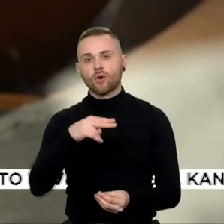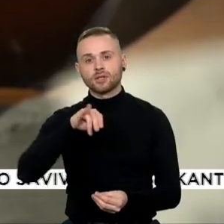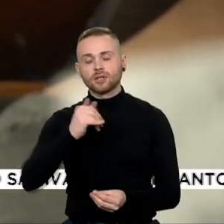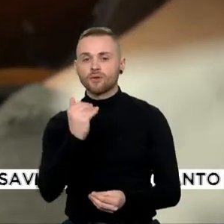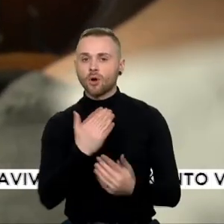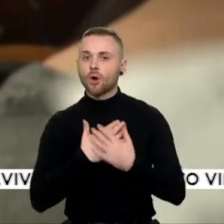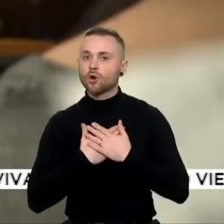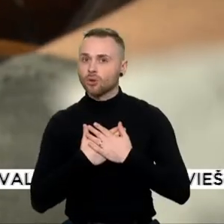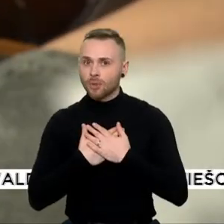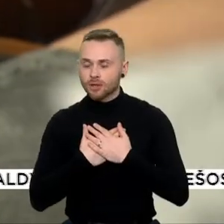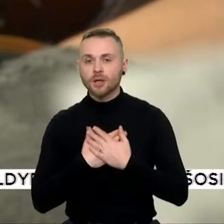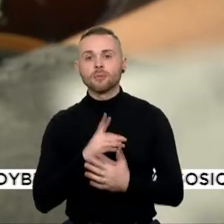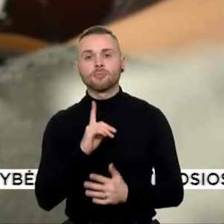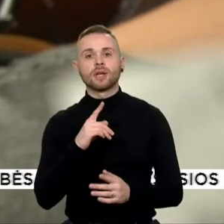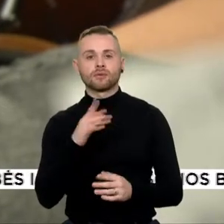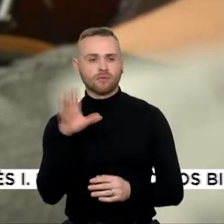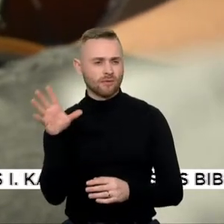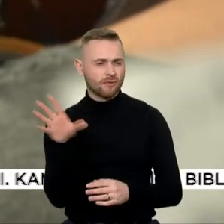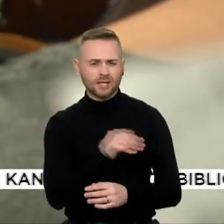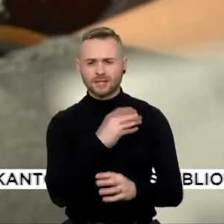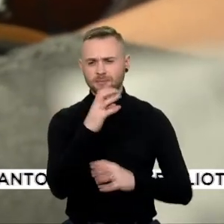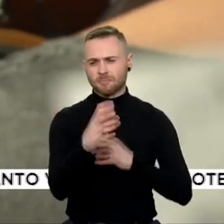bet tai yra ištisas pasaulis.